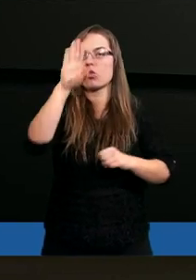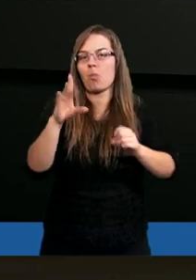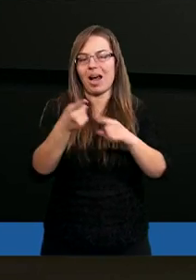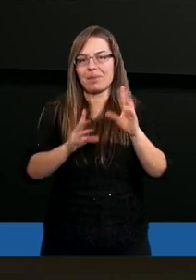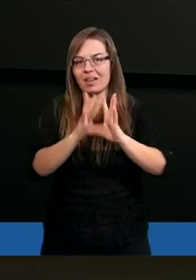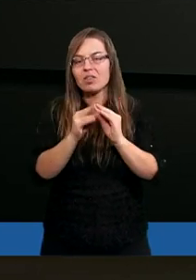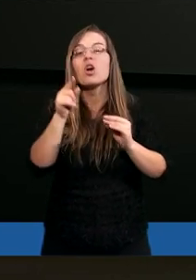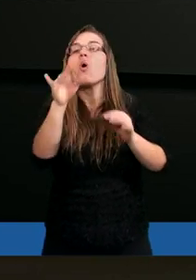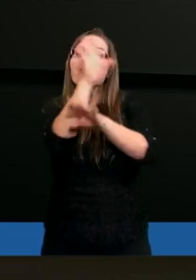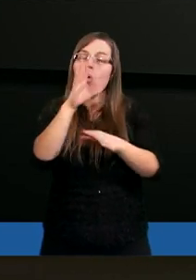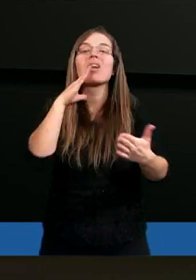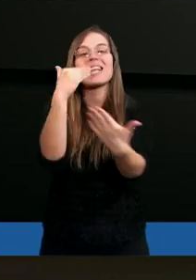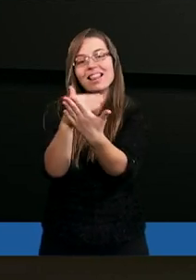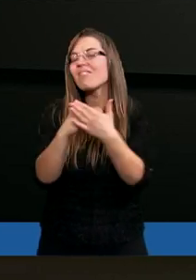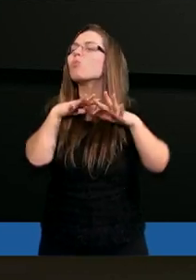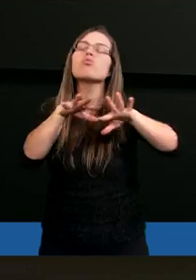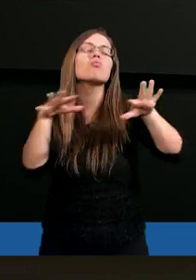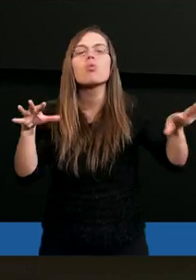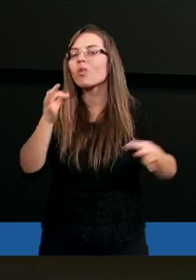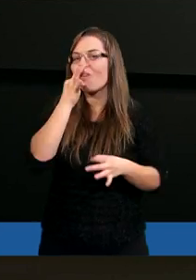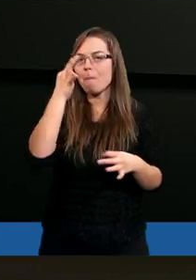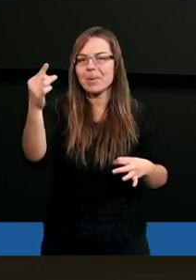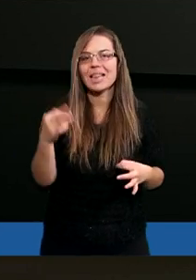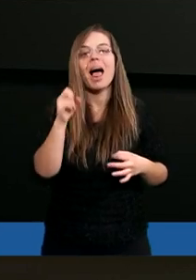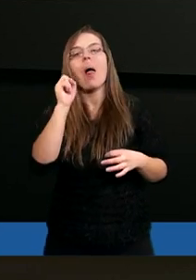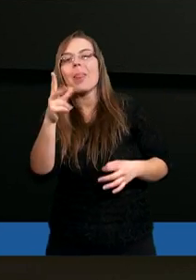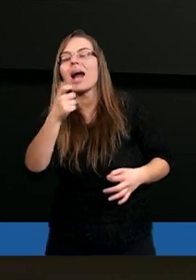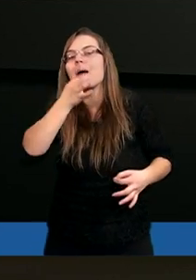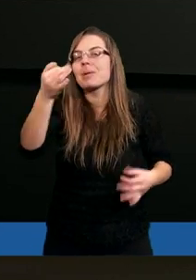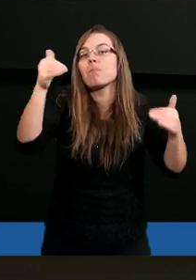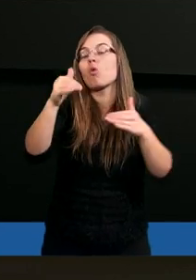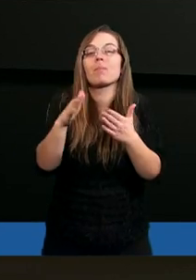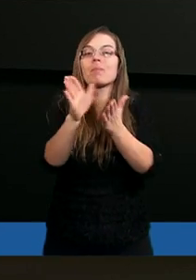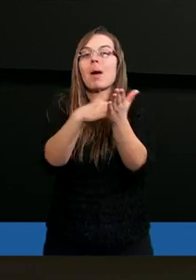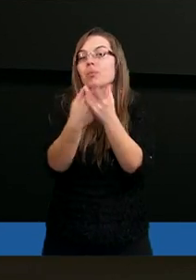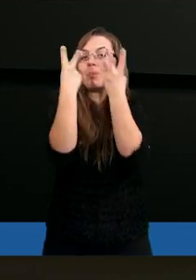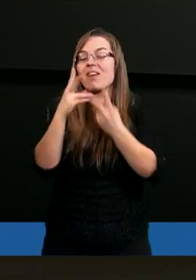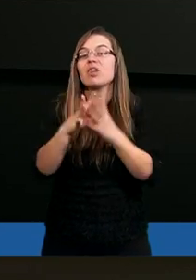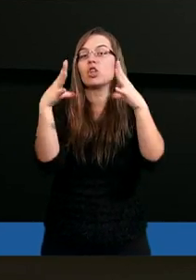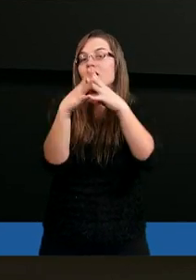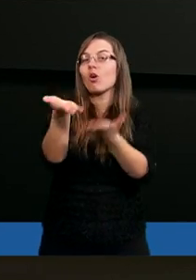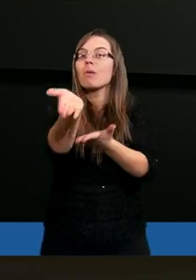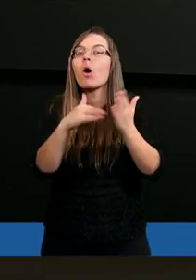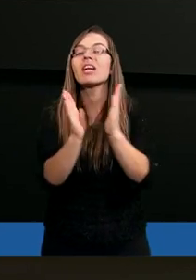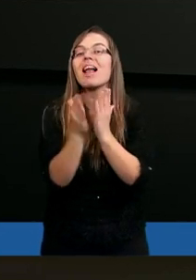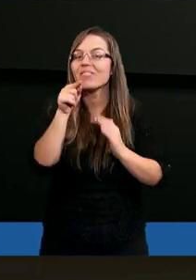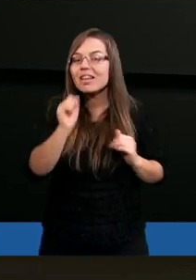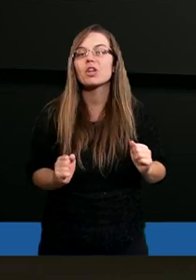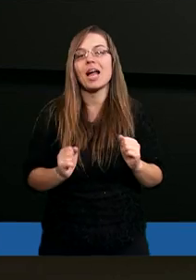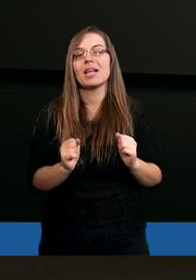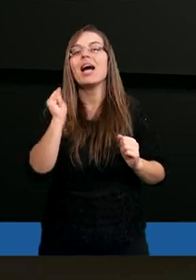zadawał Bogu różne pytania. Takie pytania możemy przeczytać choćby w X rozdziale tej księgi.